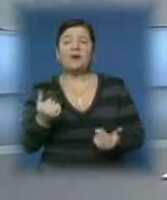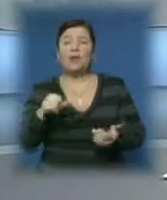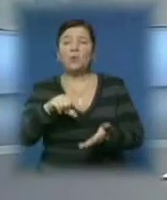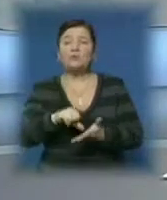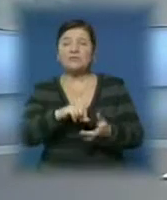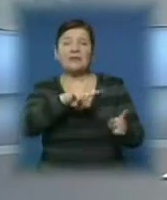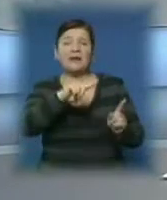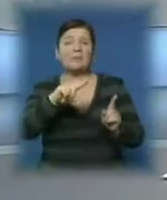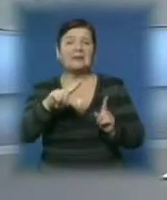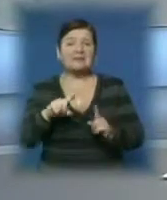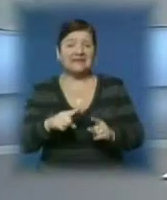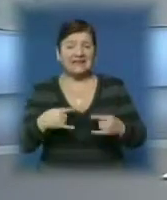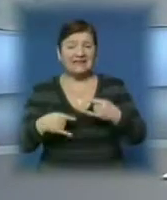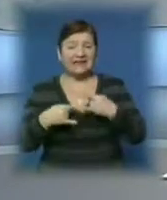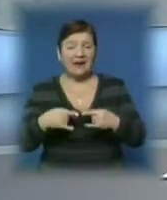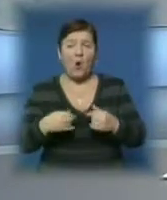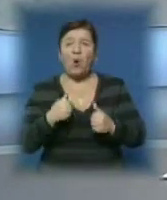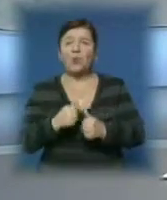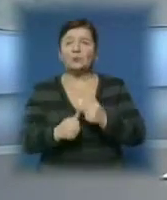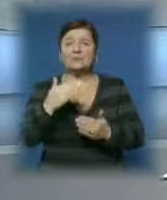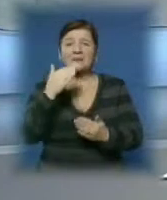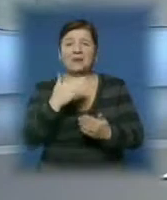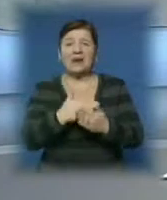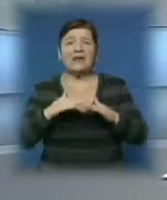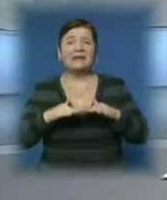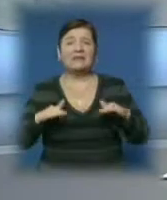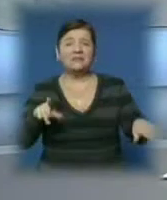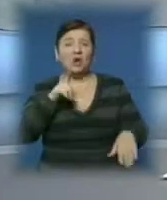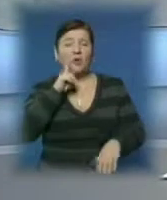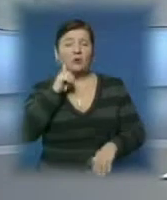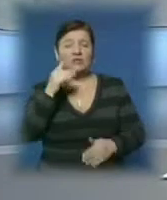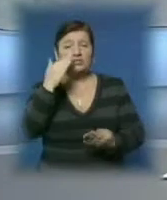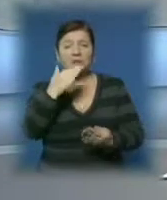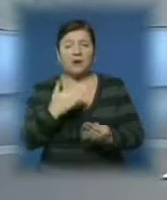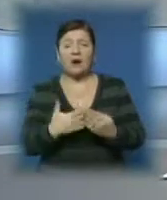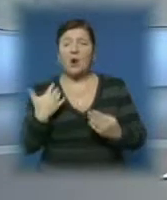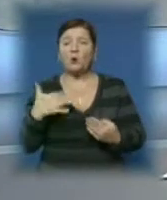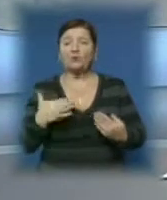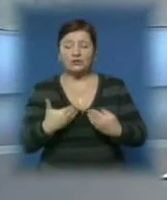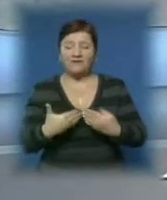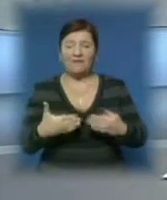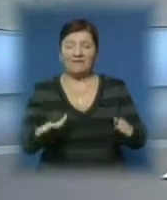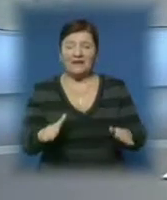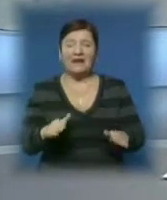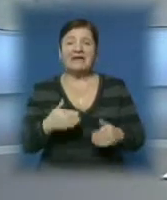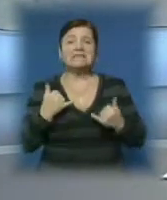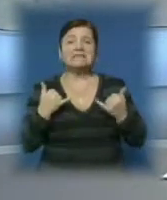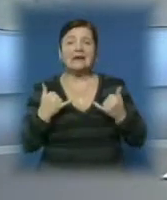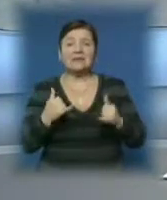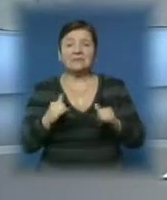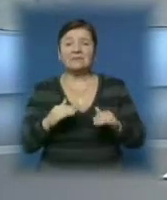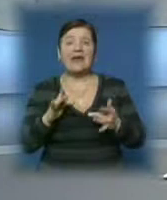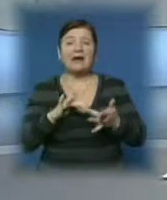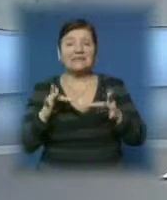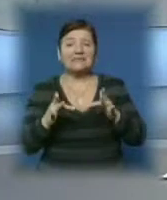закарпатська телерадіокомпанія. Конкурсна програма редакції дитячих та молодіжних програм вже вийшла в ефір. Зараз передача розміщена